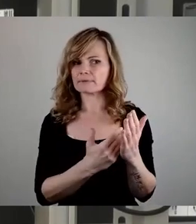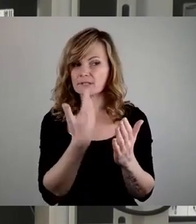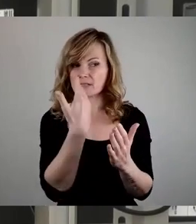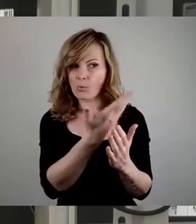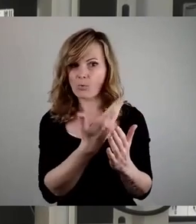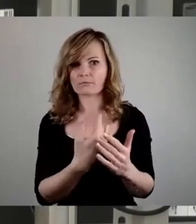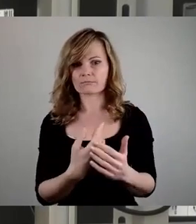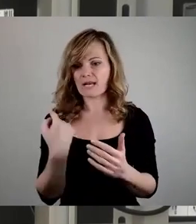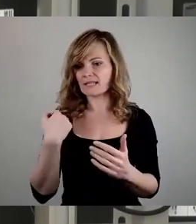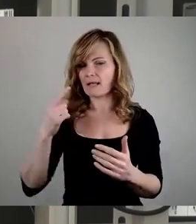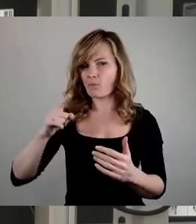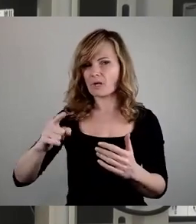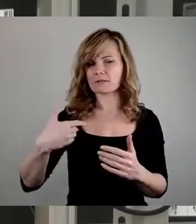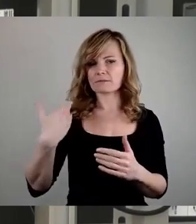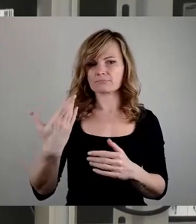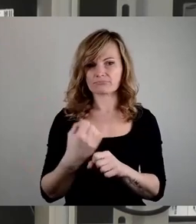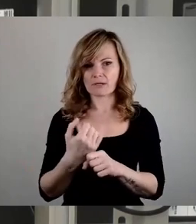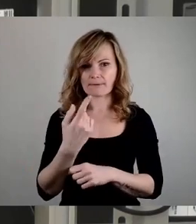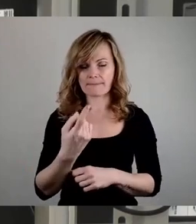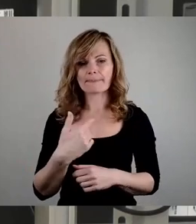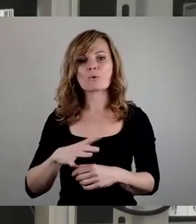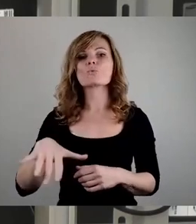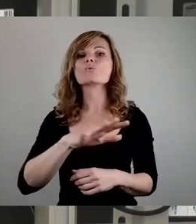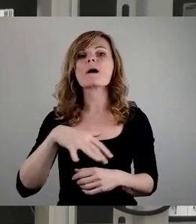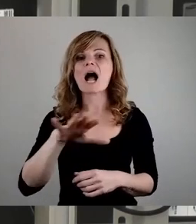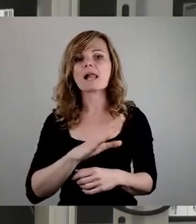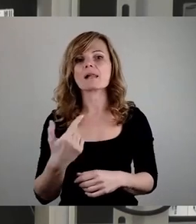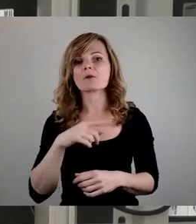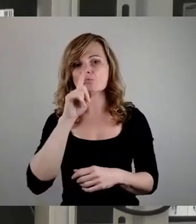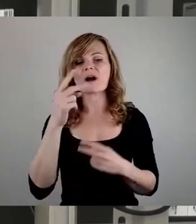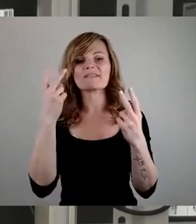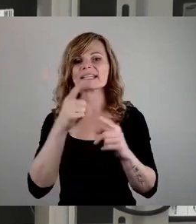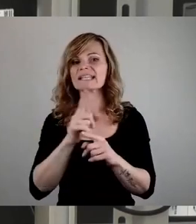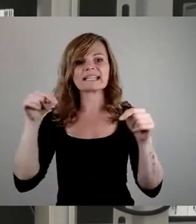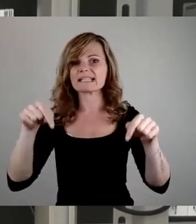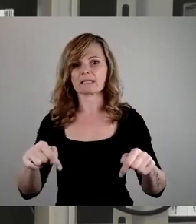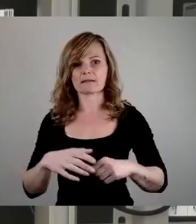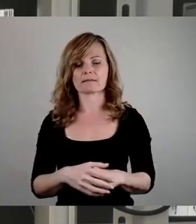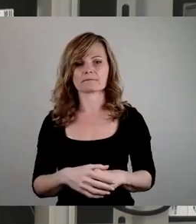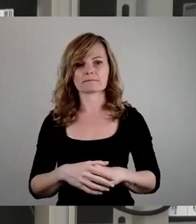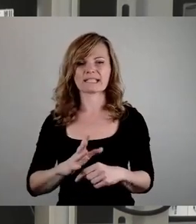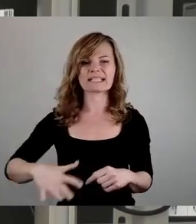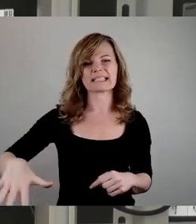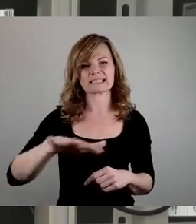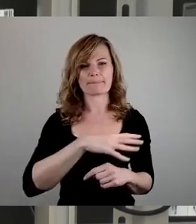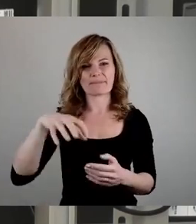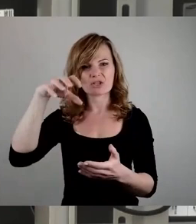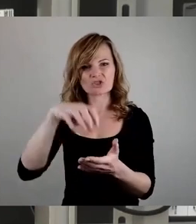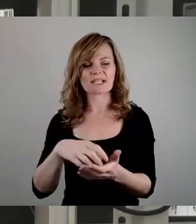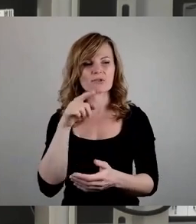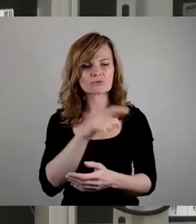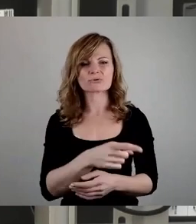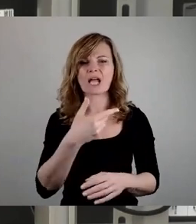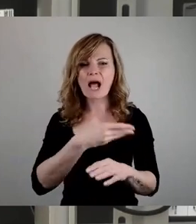lautet, überall, Hauptsache nicht hier. Und das zieht sich durch die gesamte Stadt mittlerweile. Sie lehnen einen